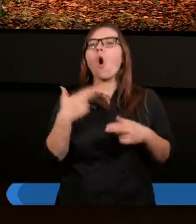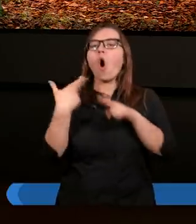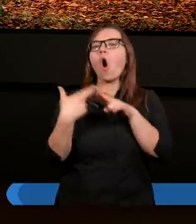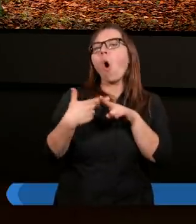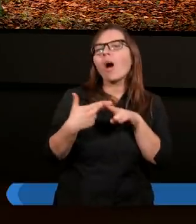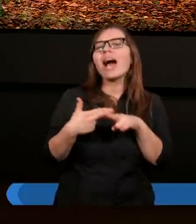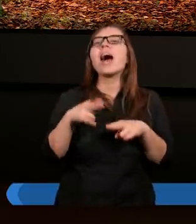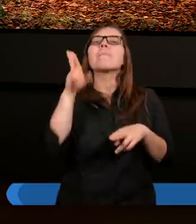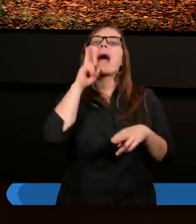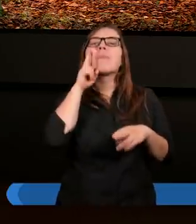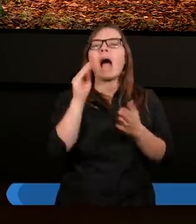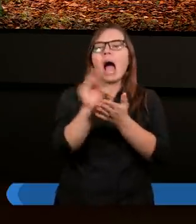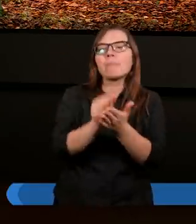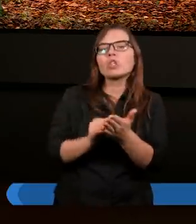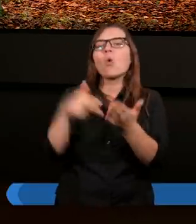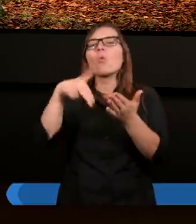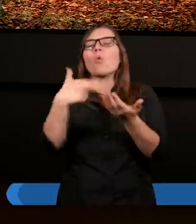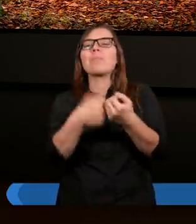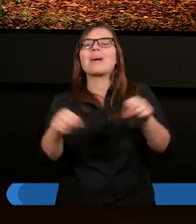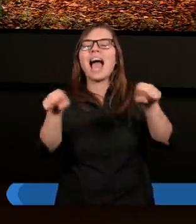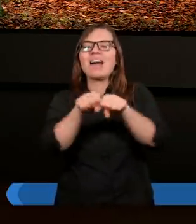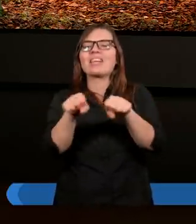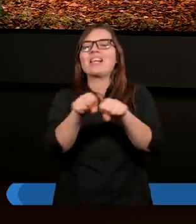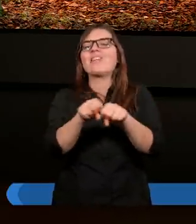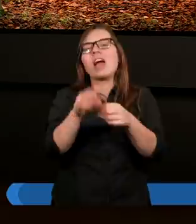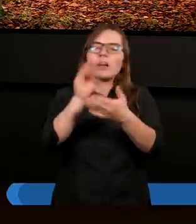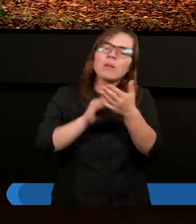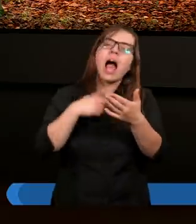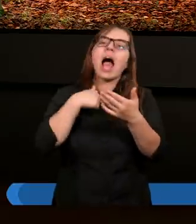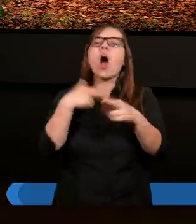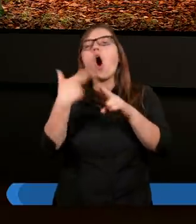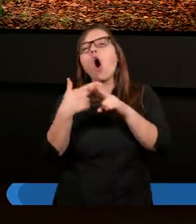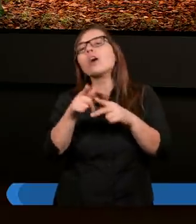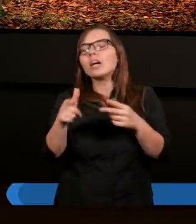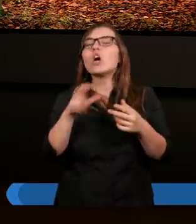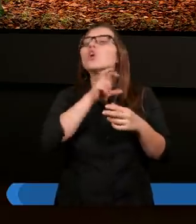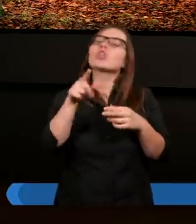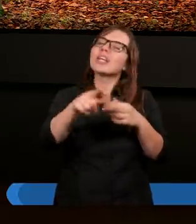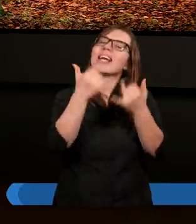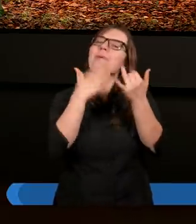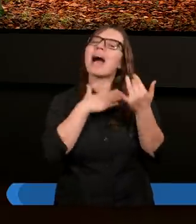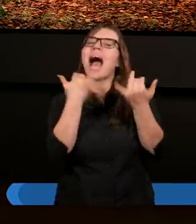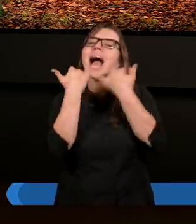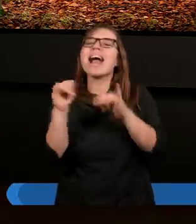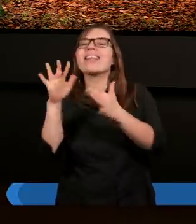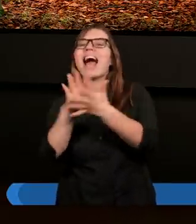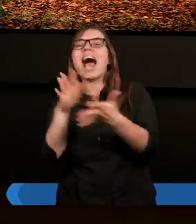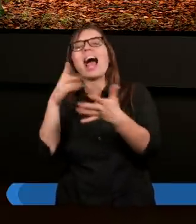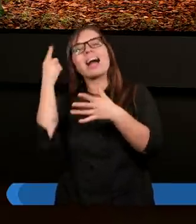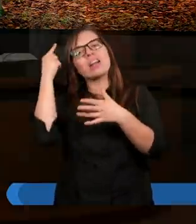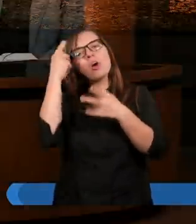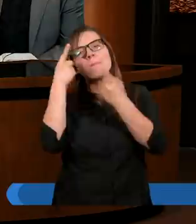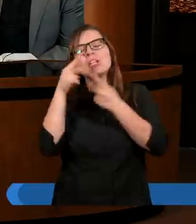do szkoły, że nieobecne było na zajęciach? Czy to usprawiedliwienie ma nieco inny charakter?